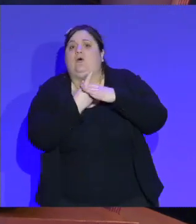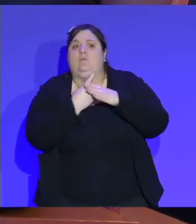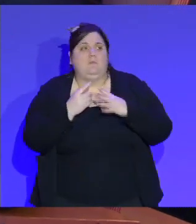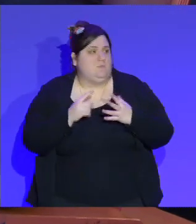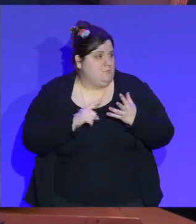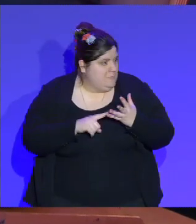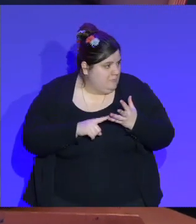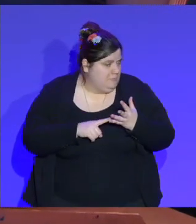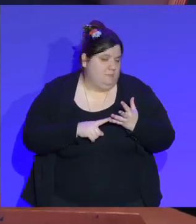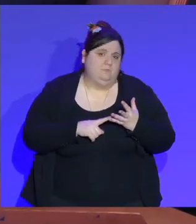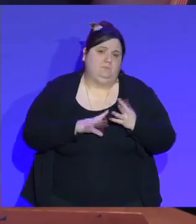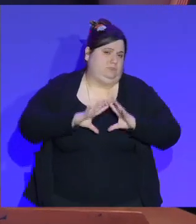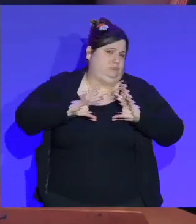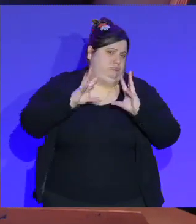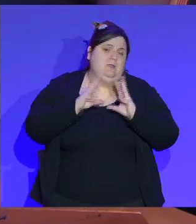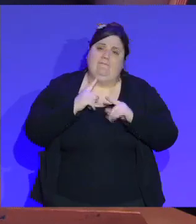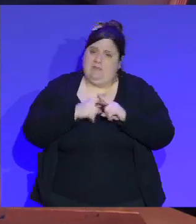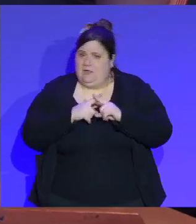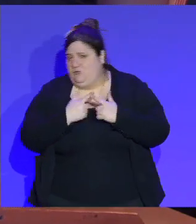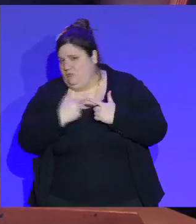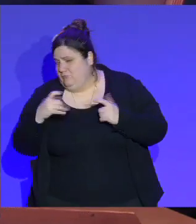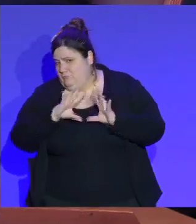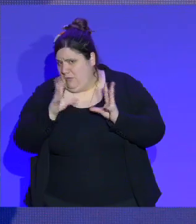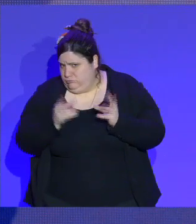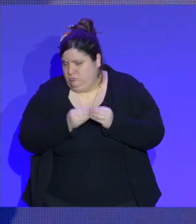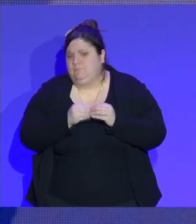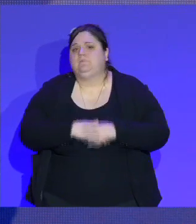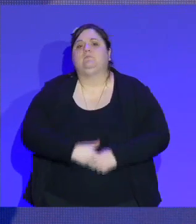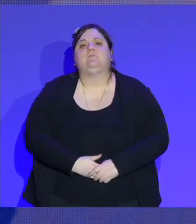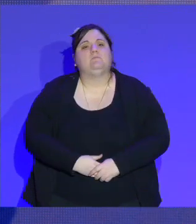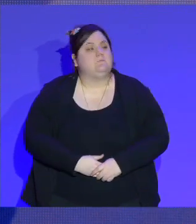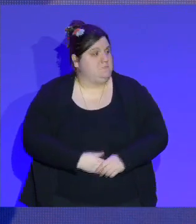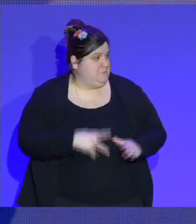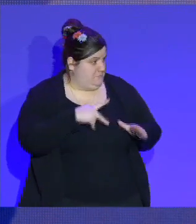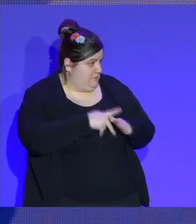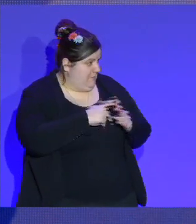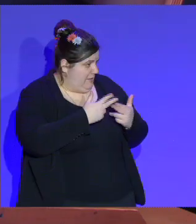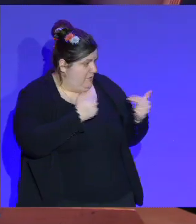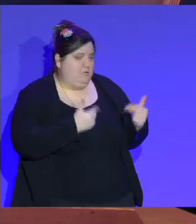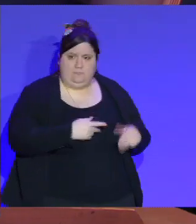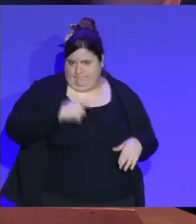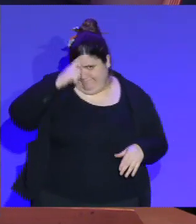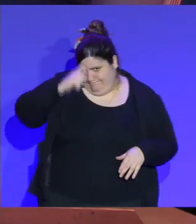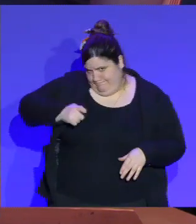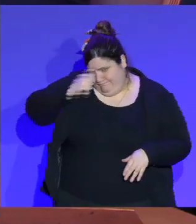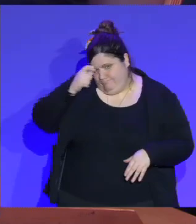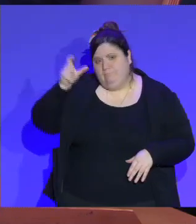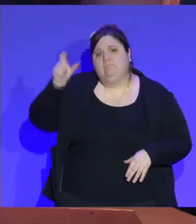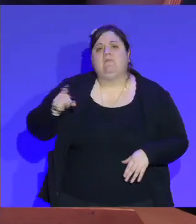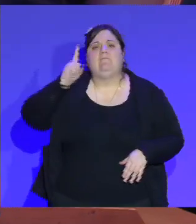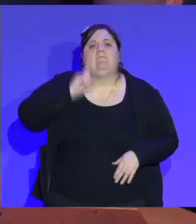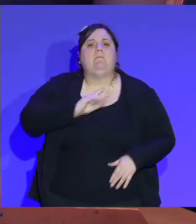comme vous avez commencé votre propos tout à l'heure en saluant la place d'Alice Mia ici,